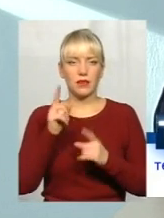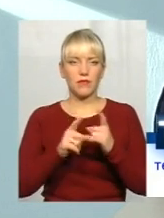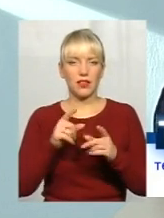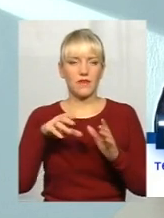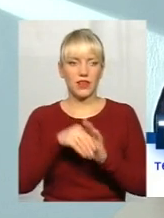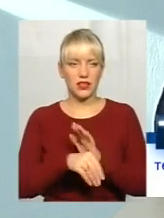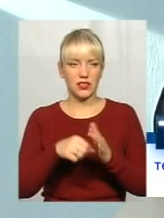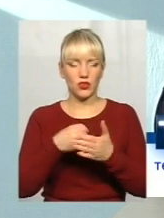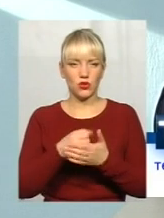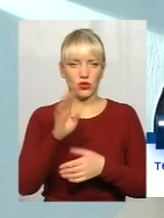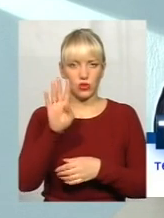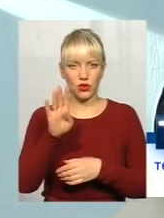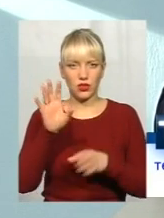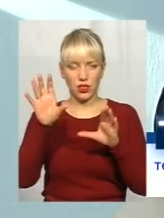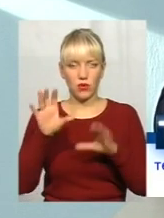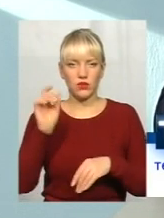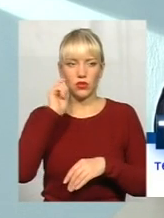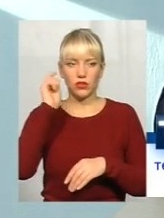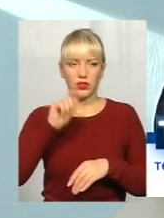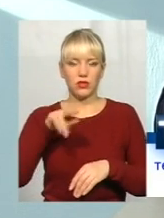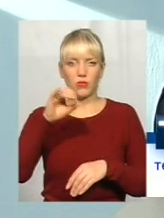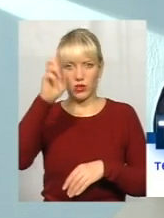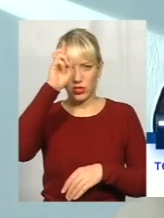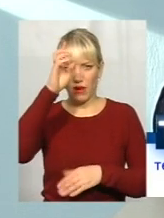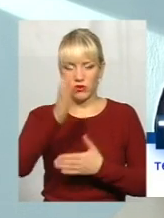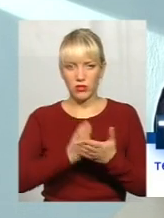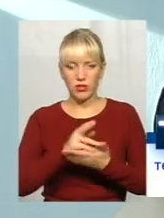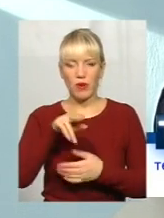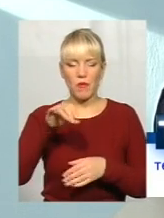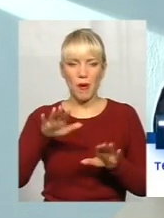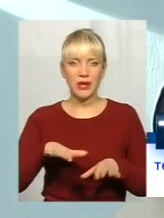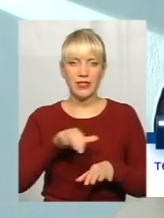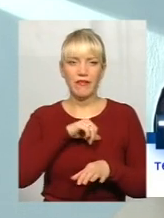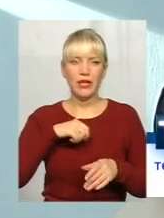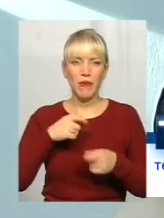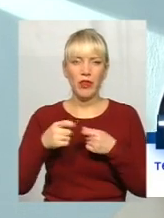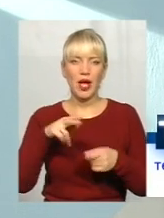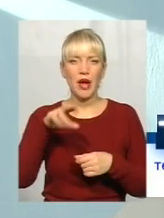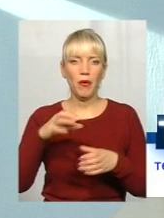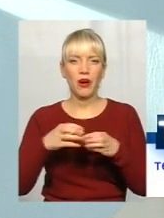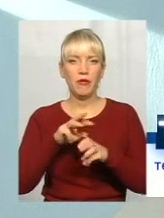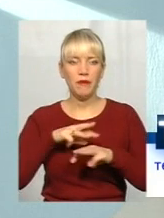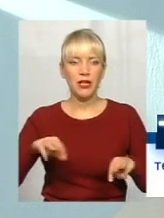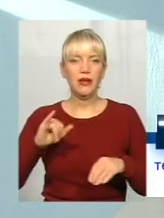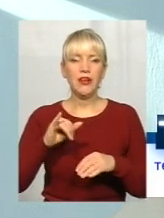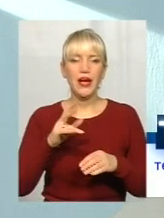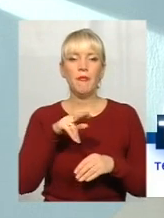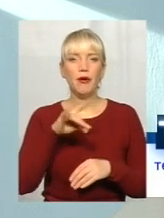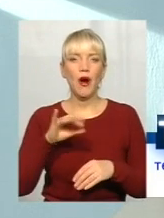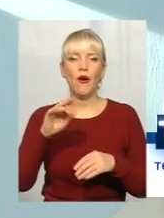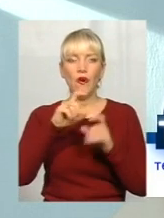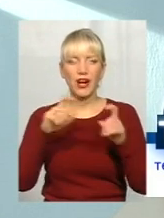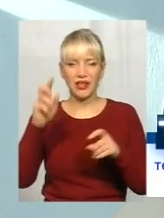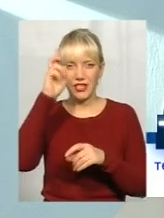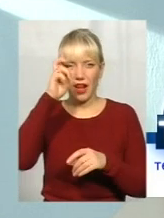до чотирьох законів України, про державну службу, про місцеве соблюдування, про кабінет міністрів і органи державної влади,